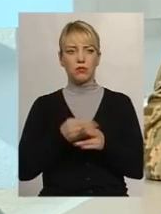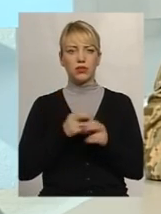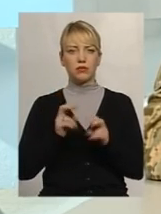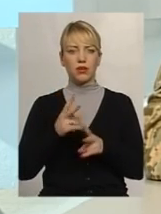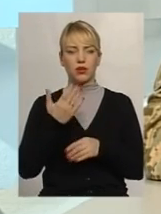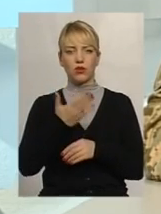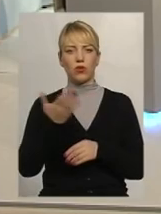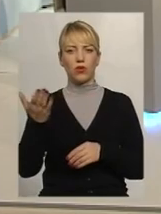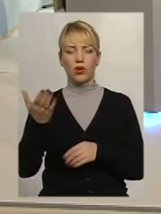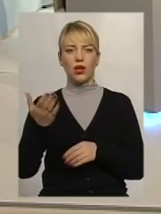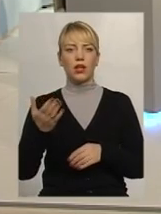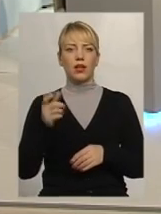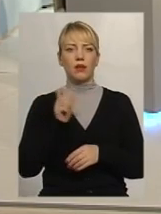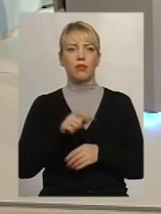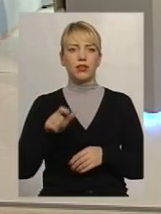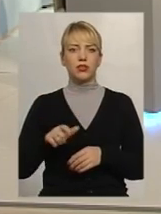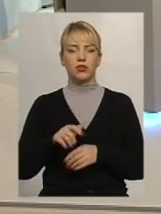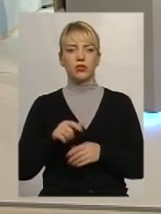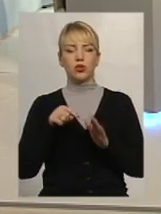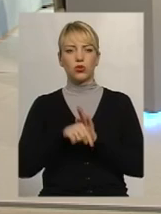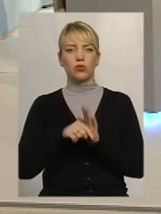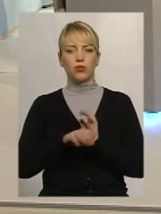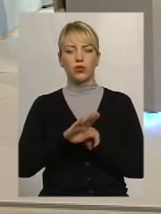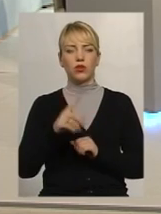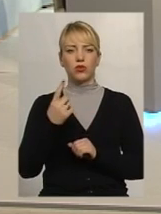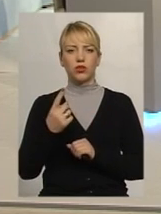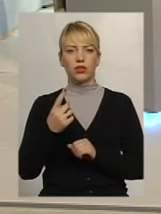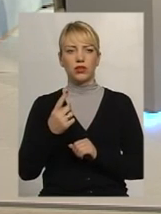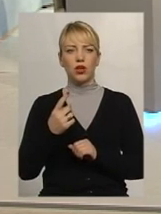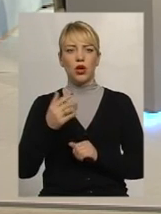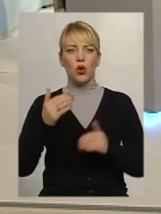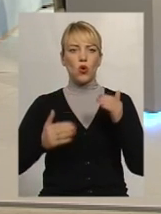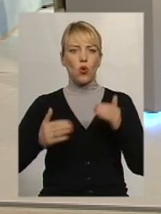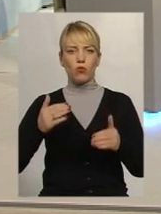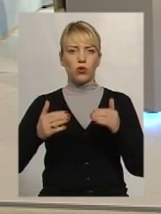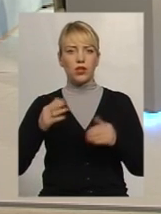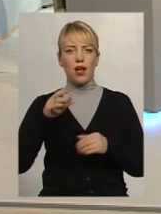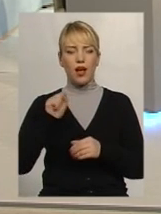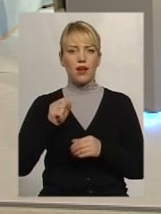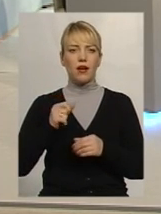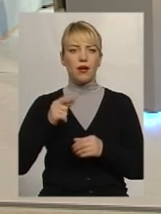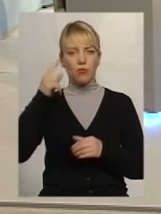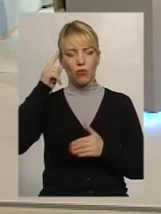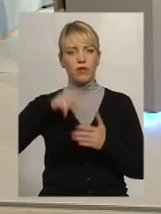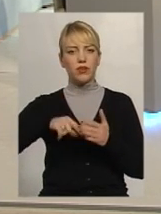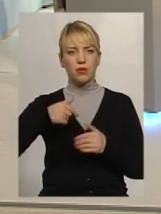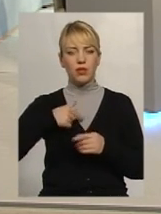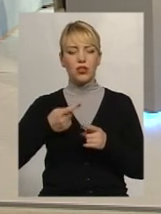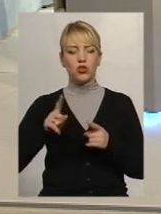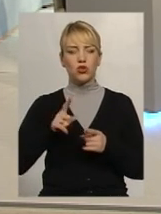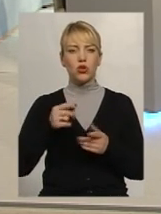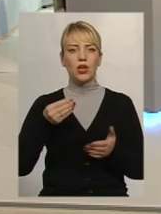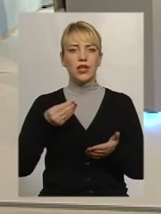персоналу. Тобто не один робот, а повірте мені, що ціна